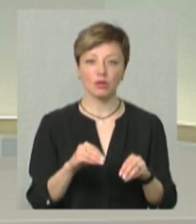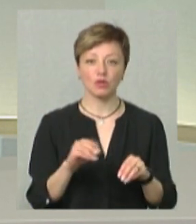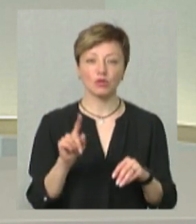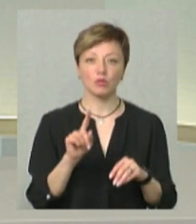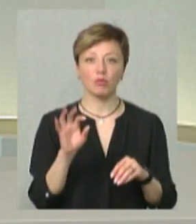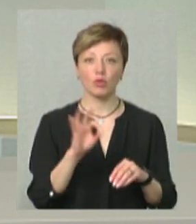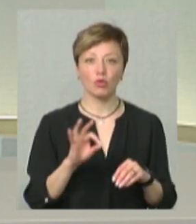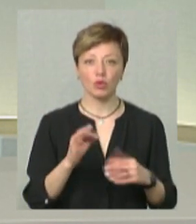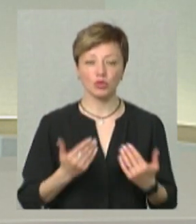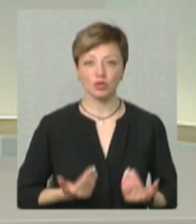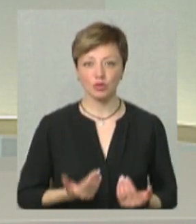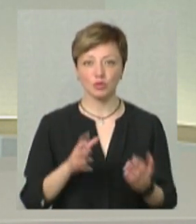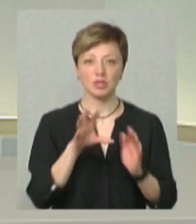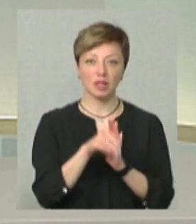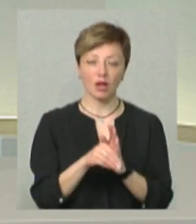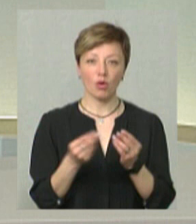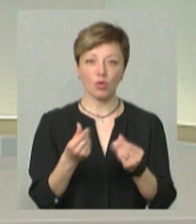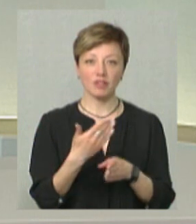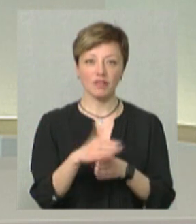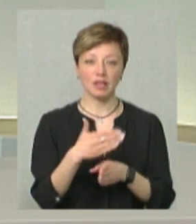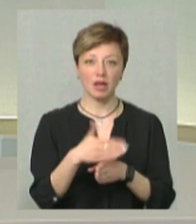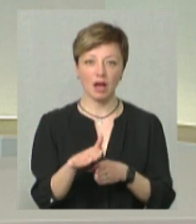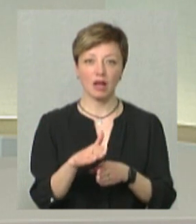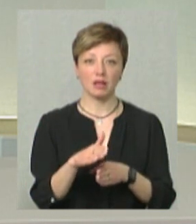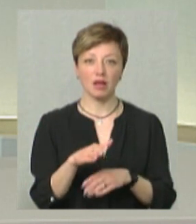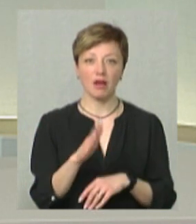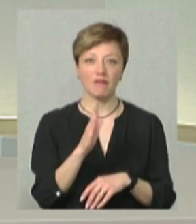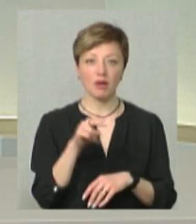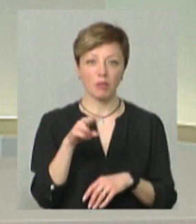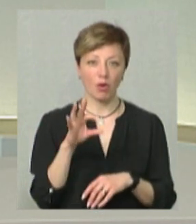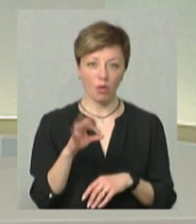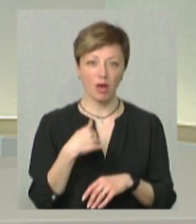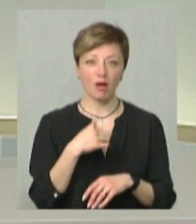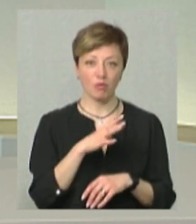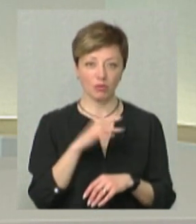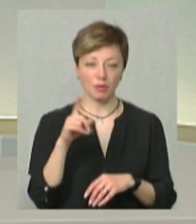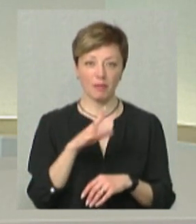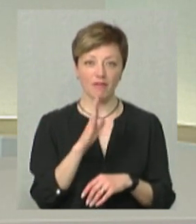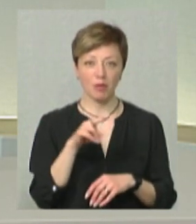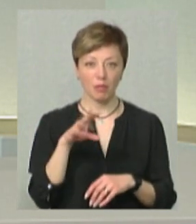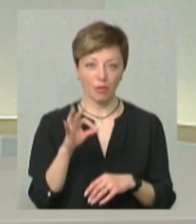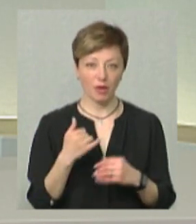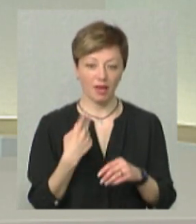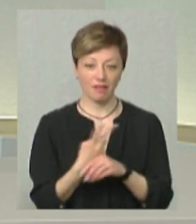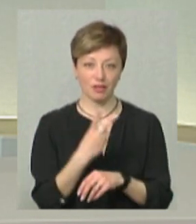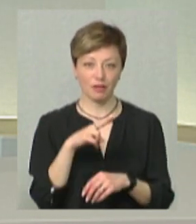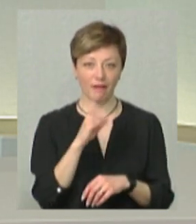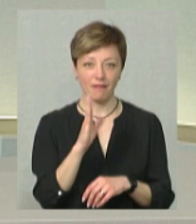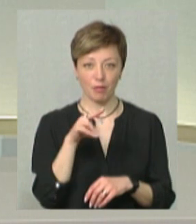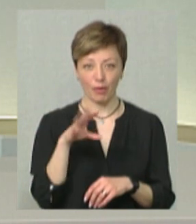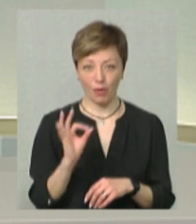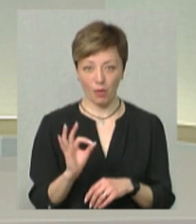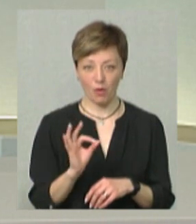закладали кошти і виділяли для ВПО. Я сам був у ВПО, а сьогодні я двічі на ВПО,